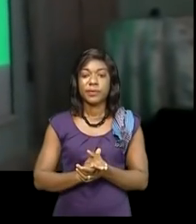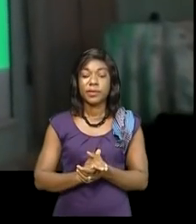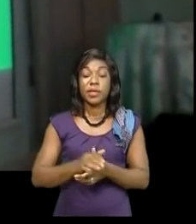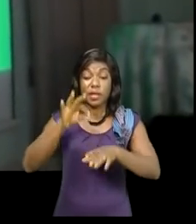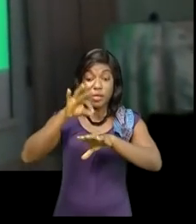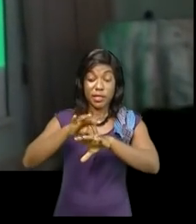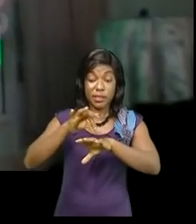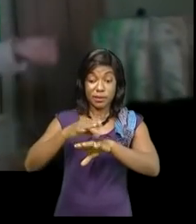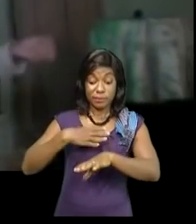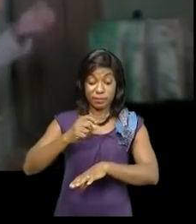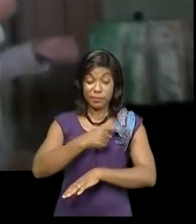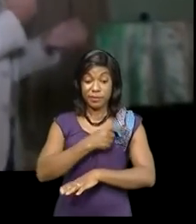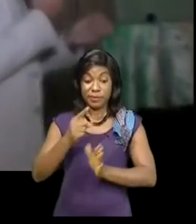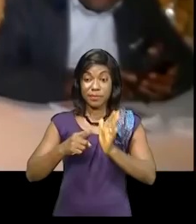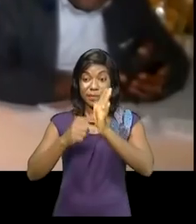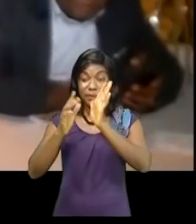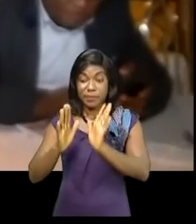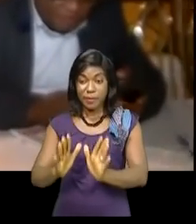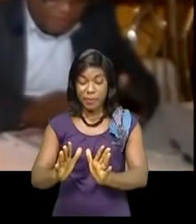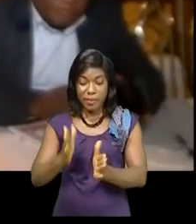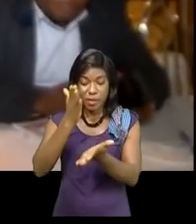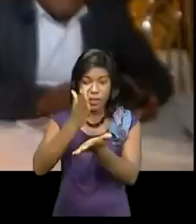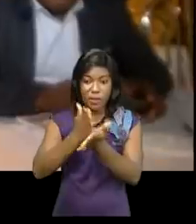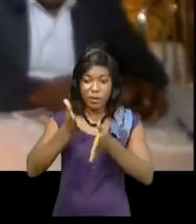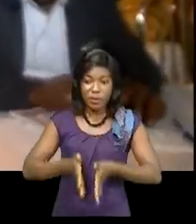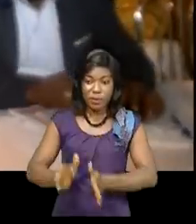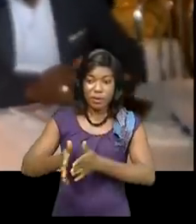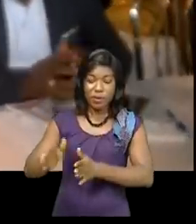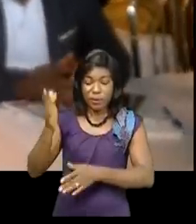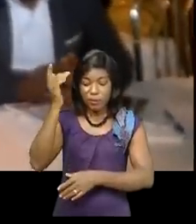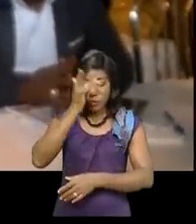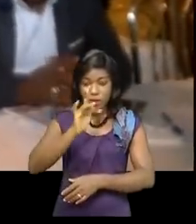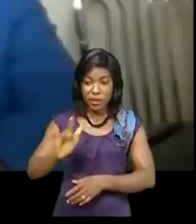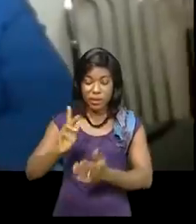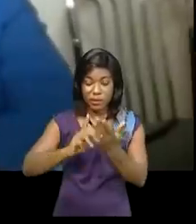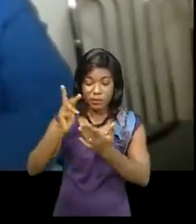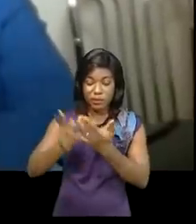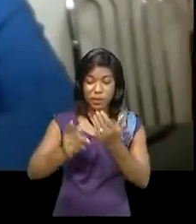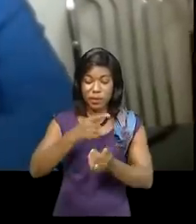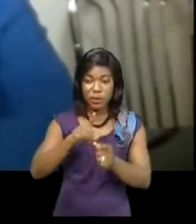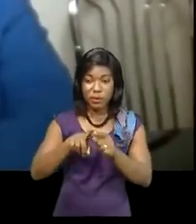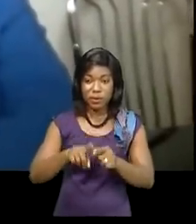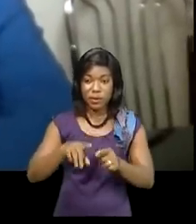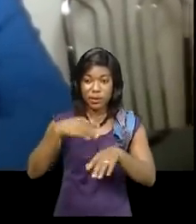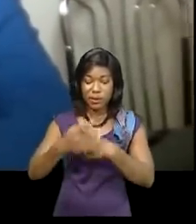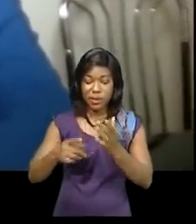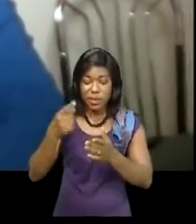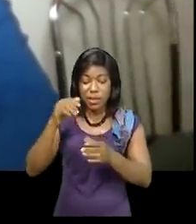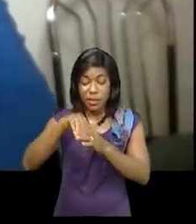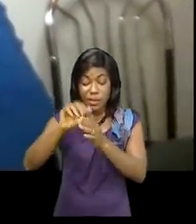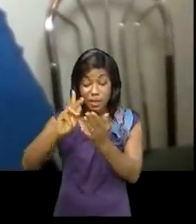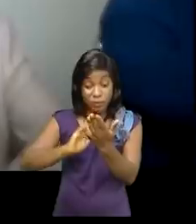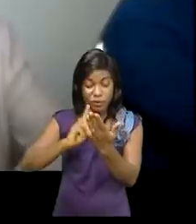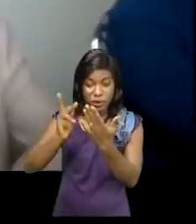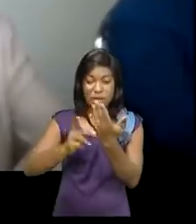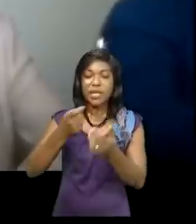pour Alisher représentant des mairies stop internationales chargées de mise en œuvre du projet promis de faire un bref aperçu sur ce projet qui d